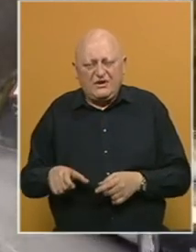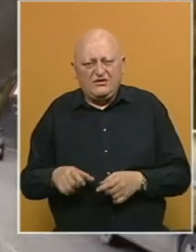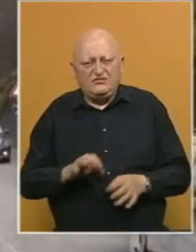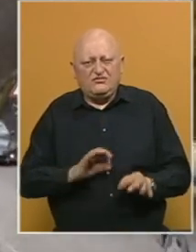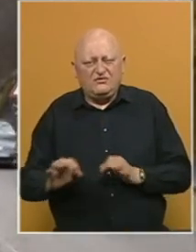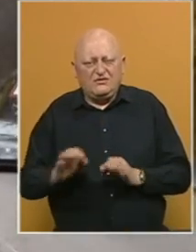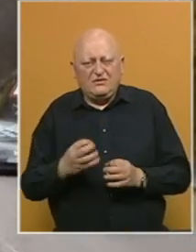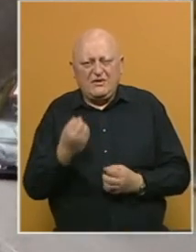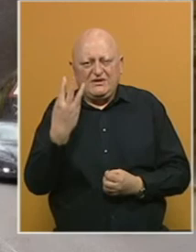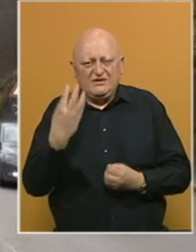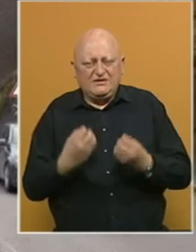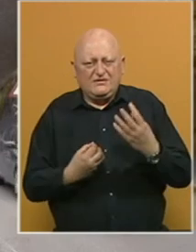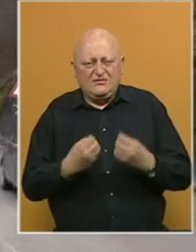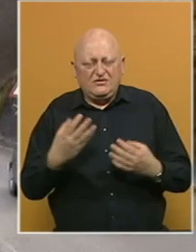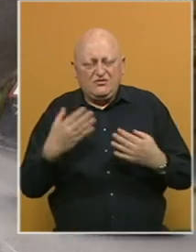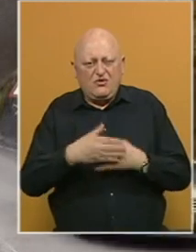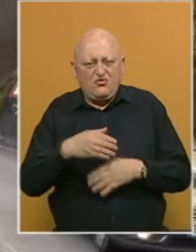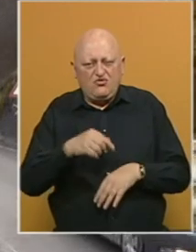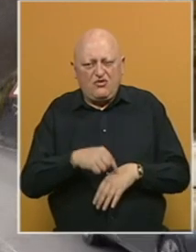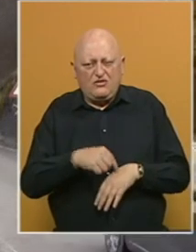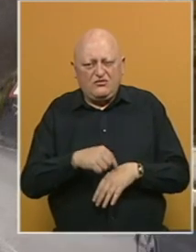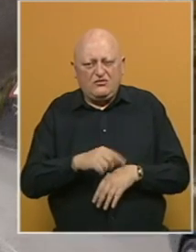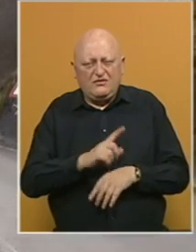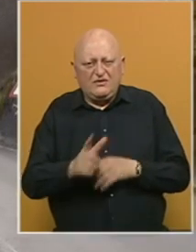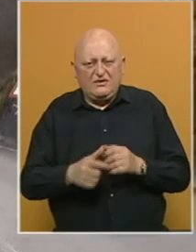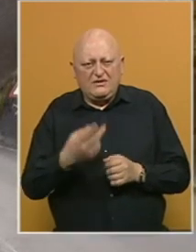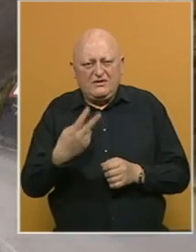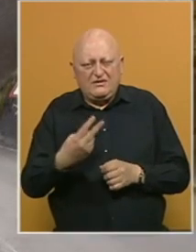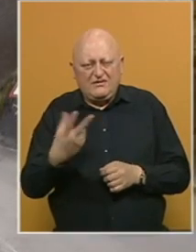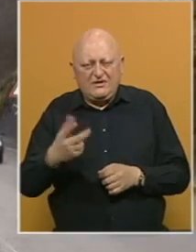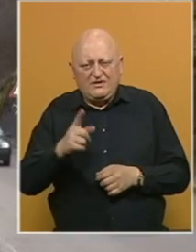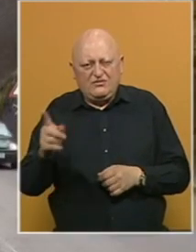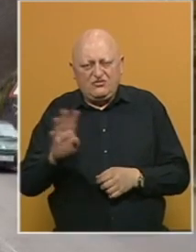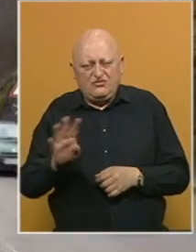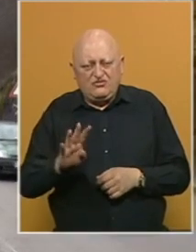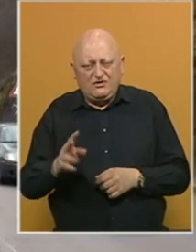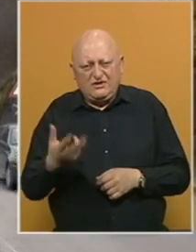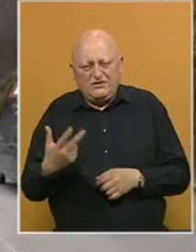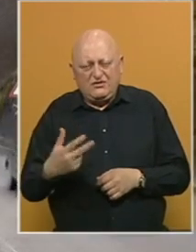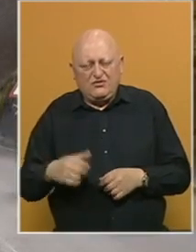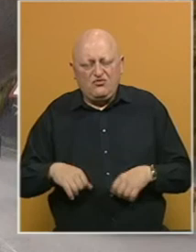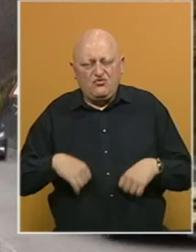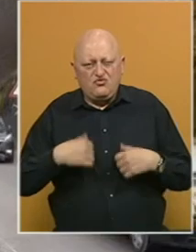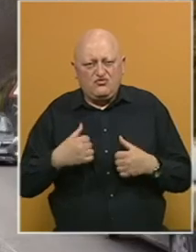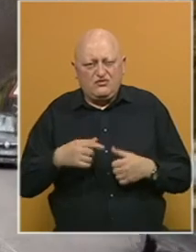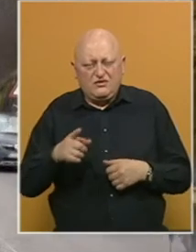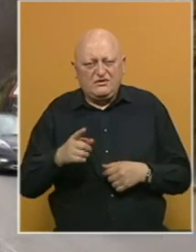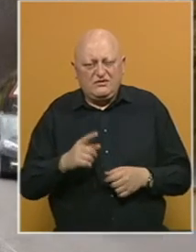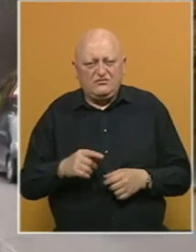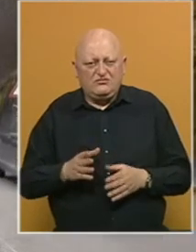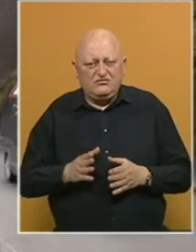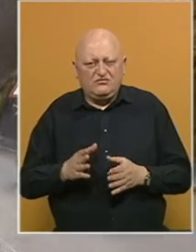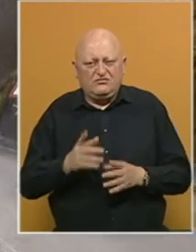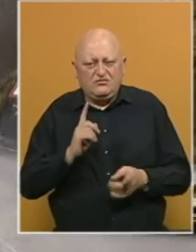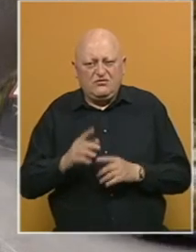regulaciju semaforima dok se u noćnim satima u terminu od 23 do 4 i 30 sati na ovoj dionici